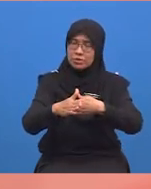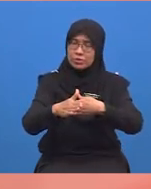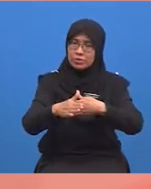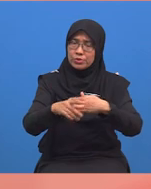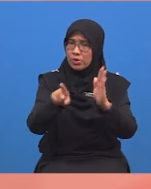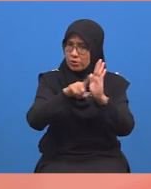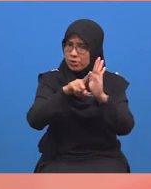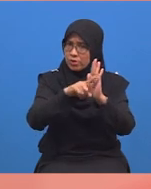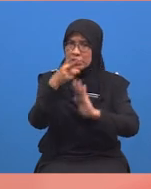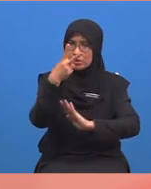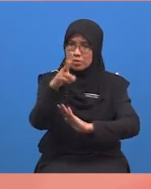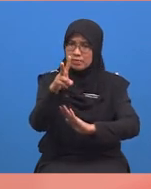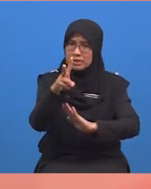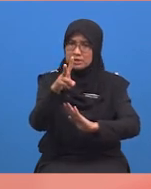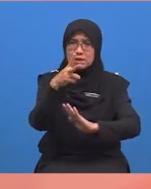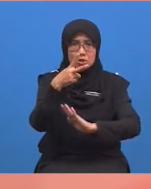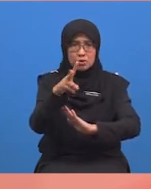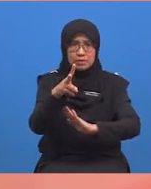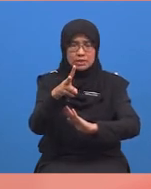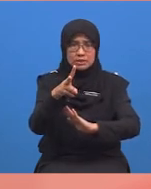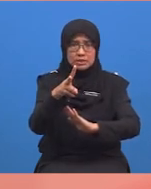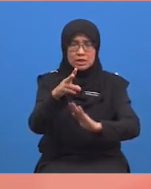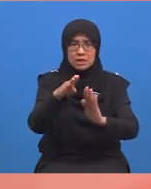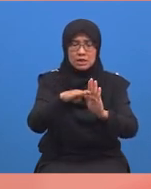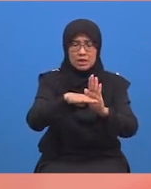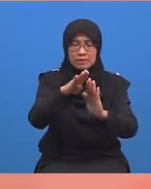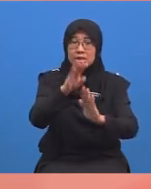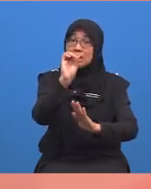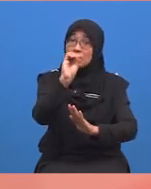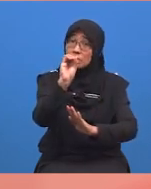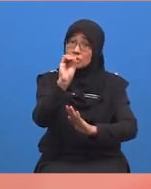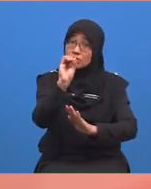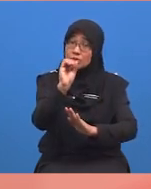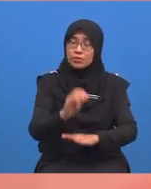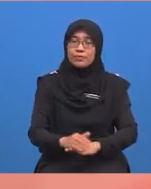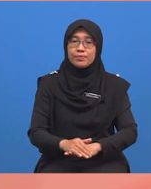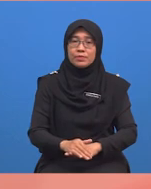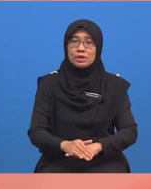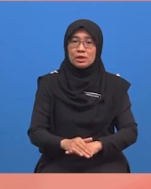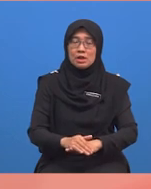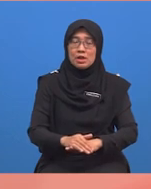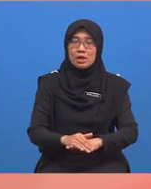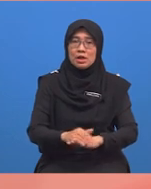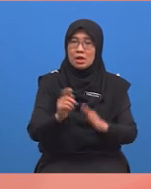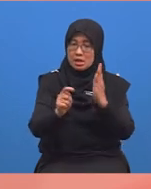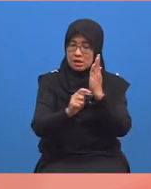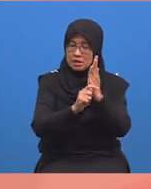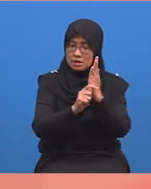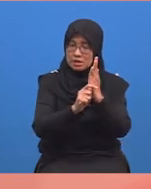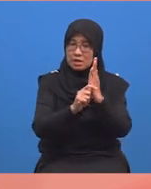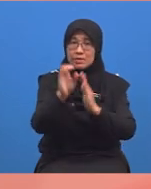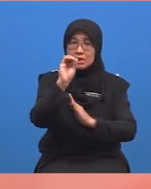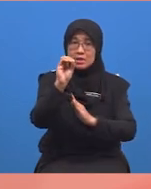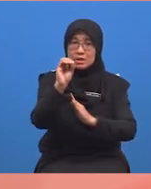dua belas dengan dua belas dan bakinya ialah sifar. Tambah sifar di sebelah empat